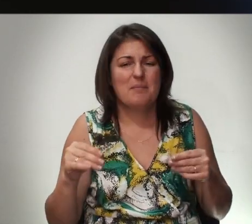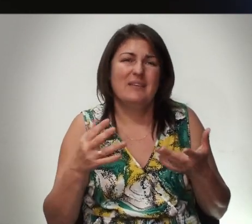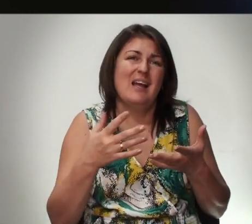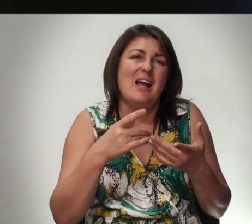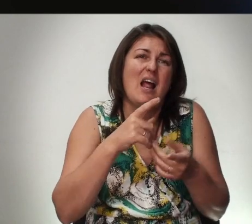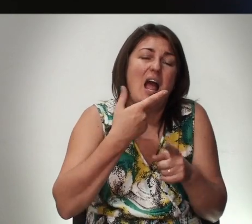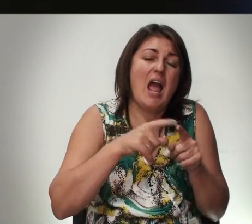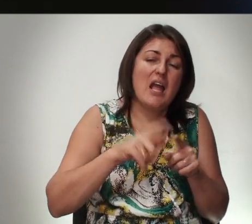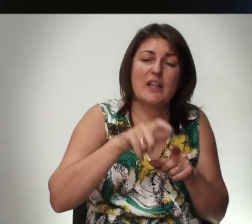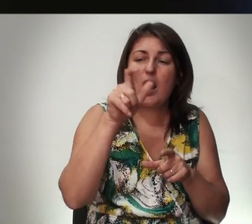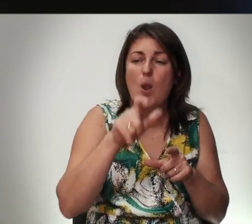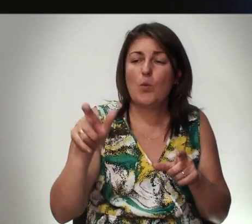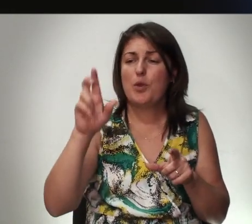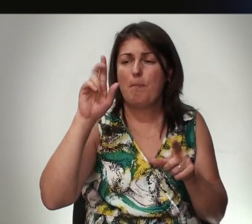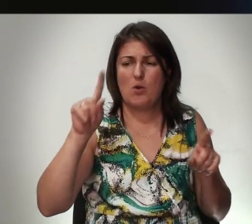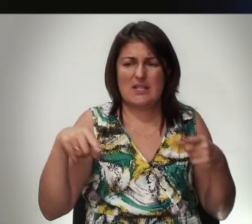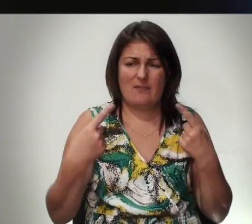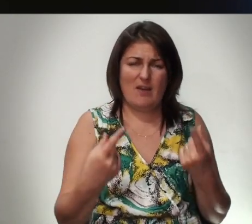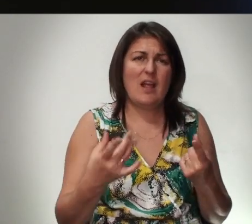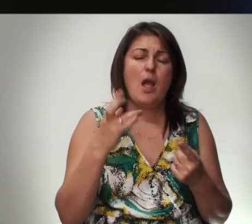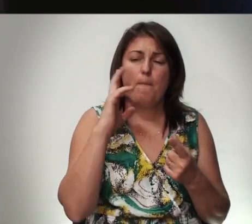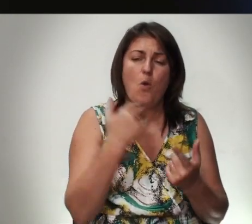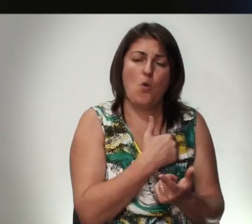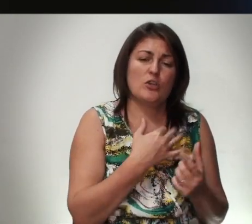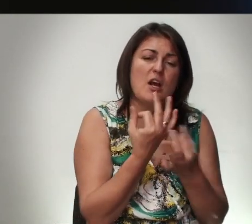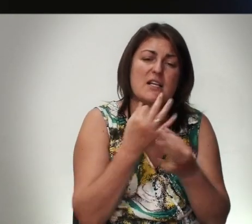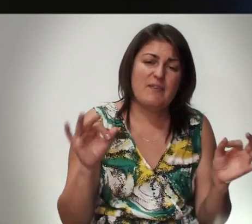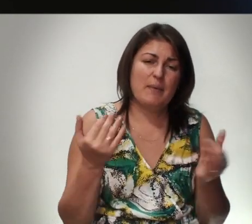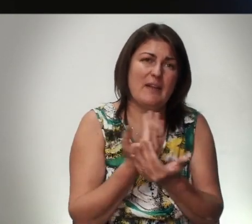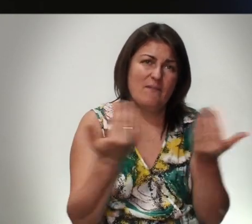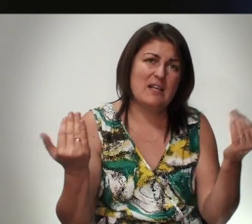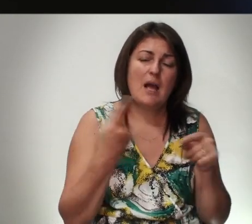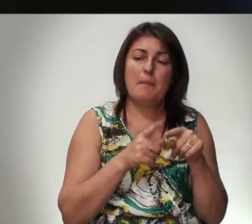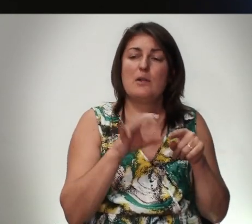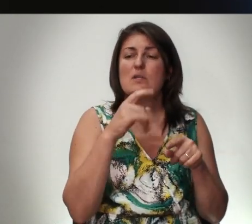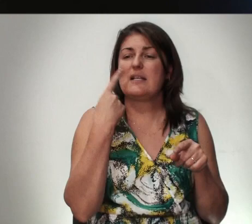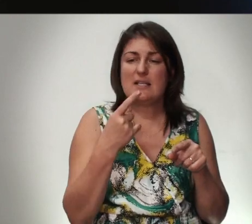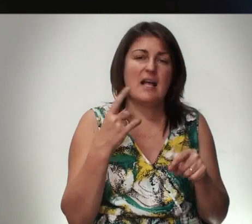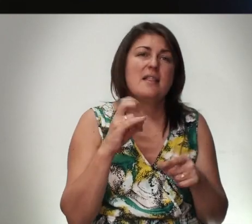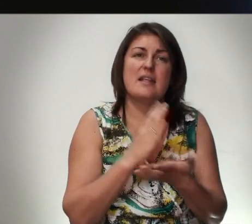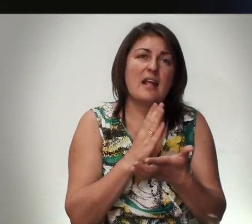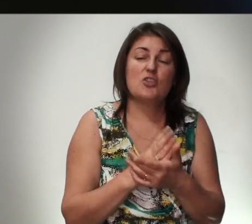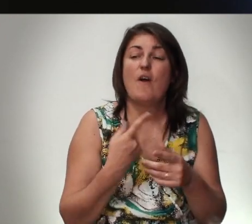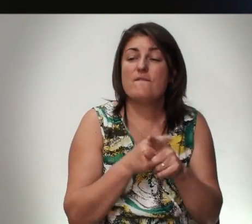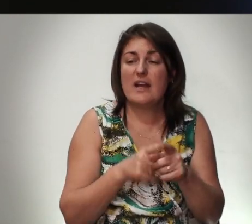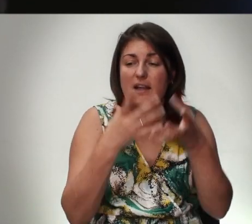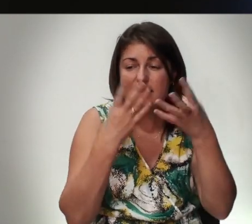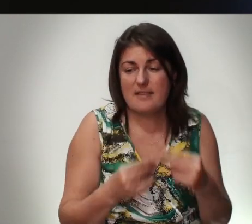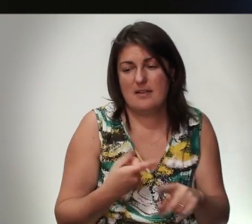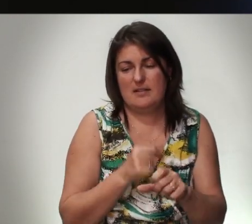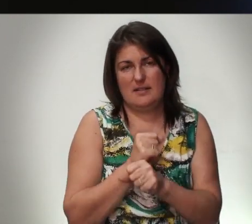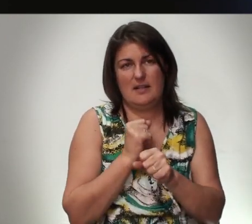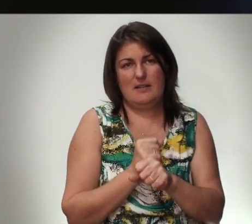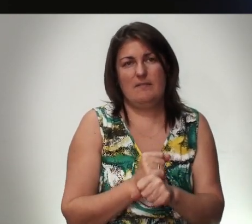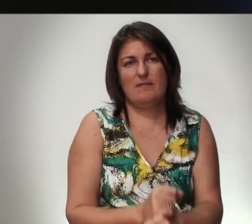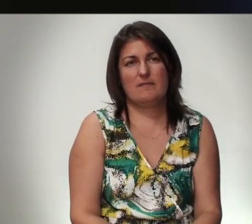Эти Люди Бог Сотворил И Бог Хочет Освободить Вас Поэтому Он Сказал Не Надлежало Именно В Этот День Это Сделать